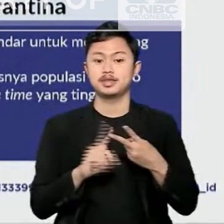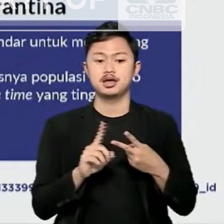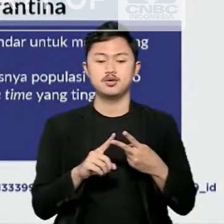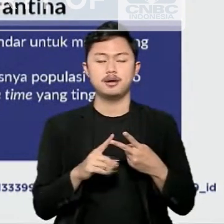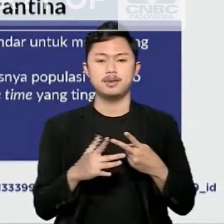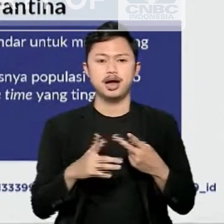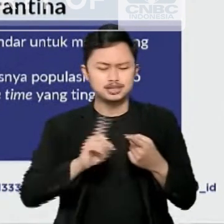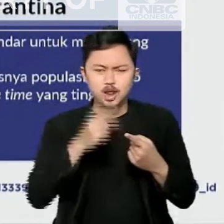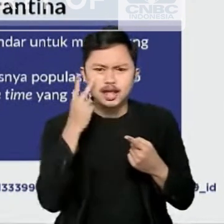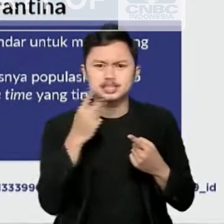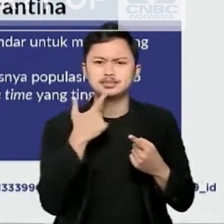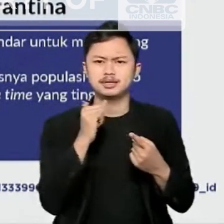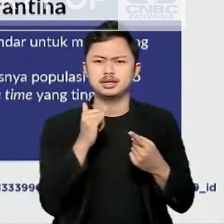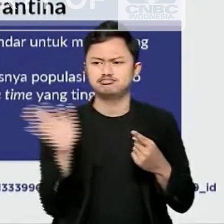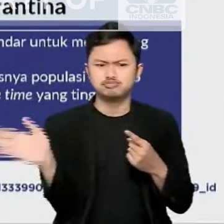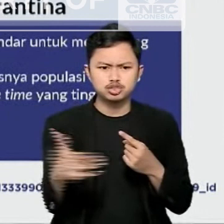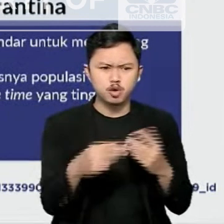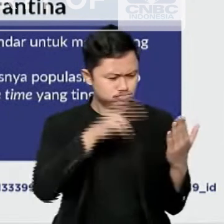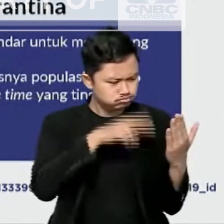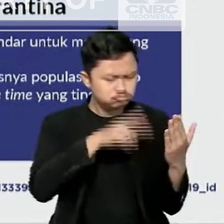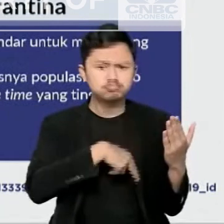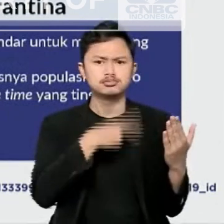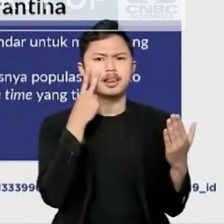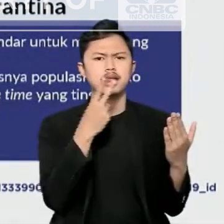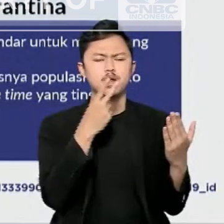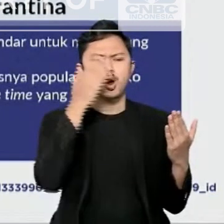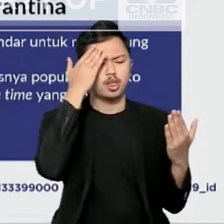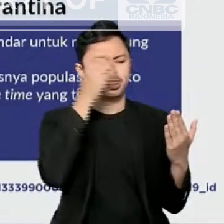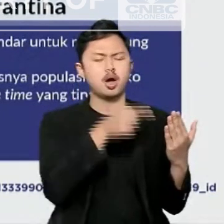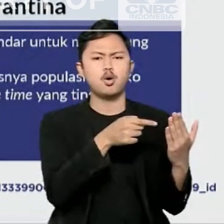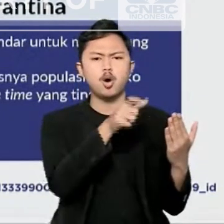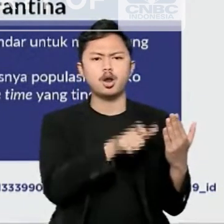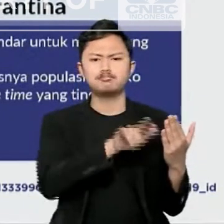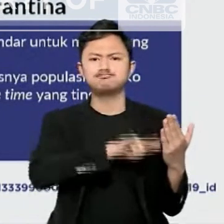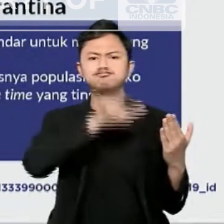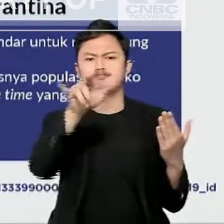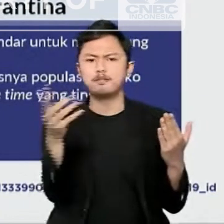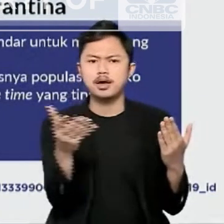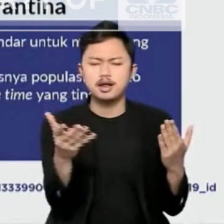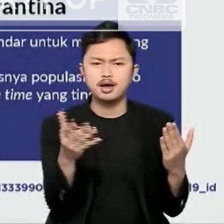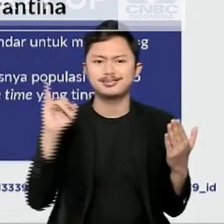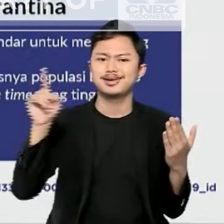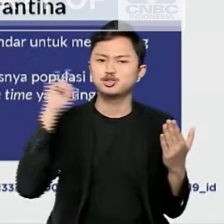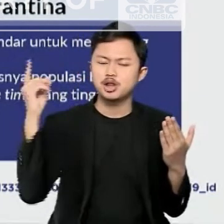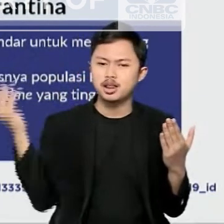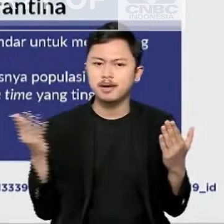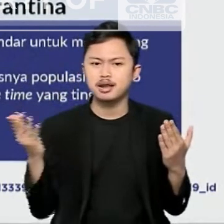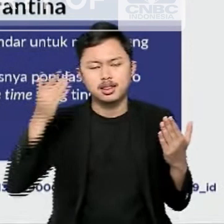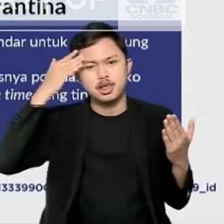yang dapat dimanfaatkan berbagai stakeholders untuk mengetahui rencana penerbangan jumlah penumpang internasional,